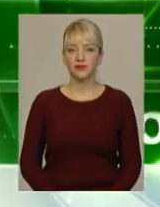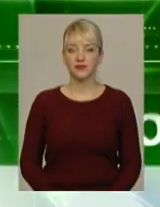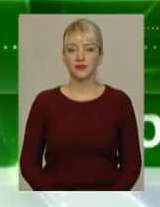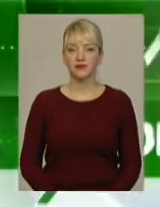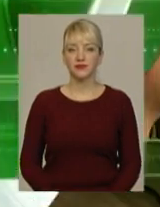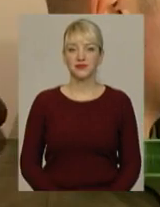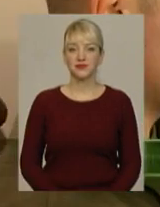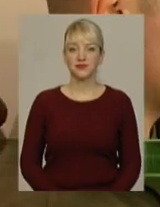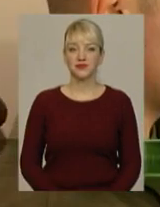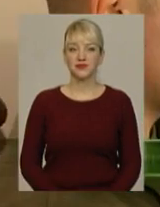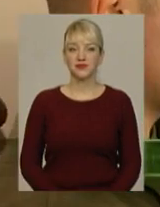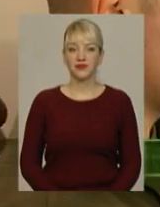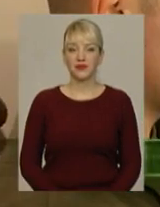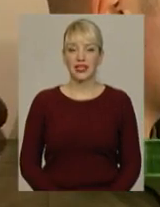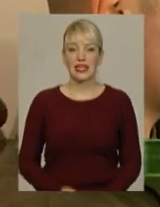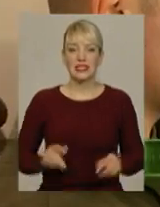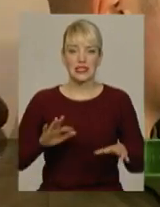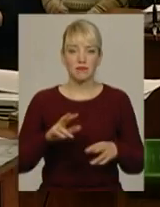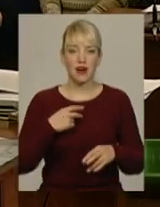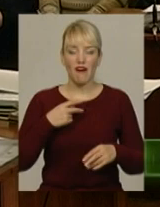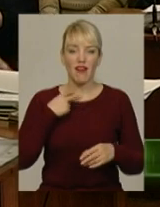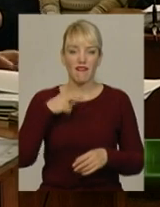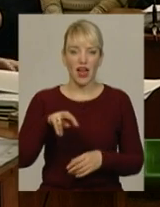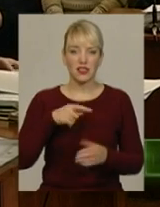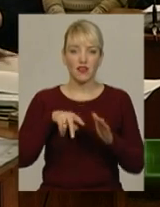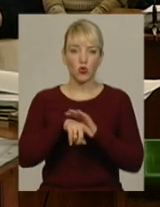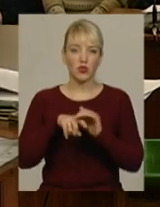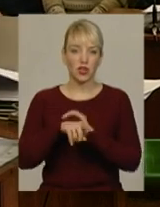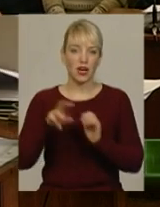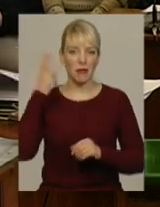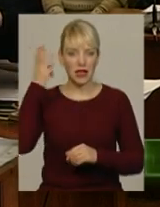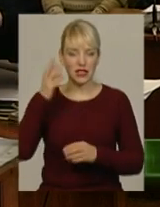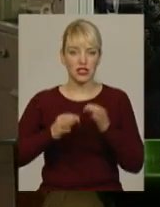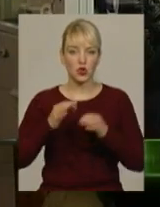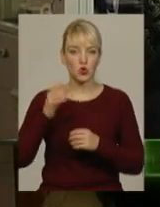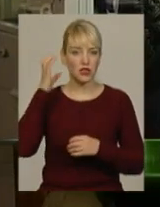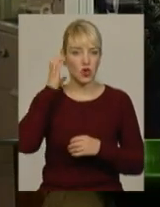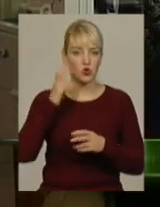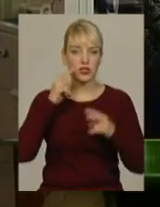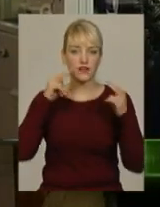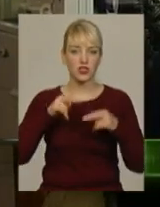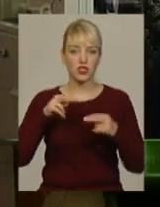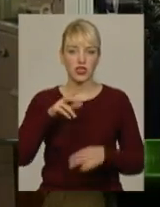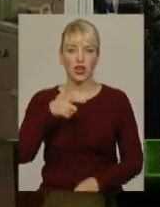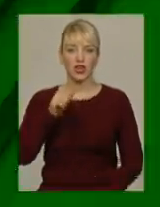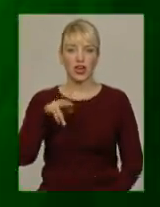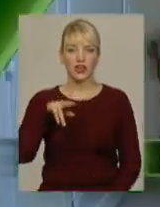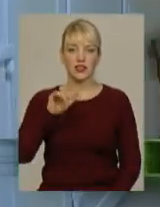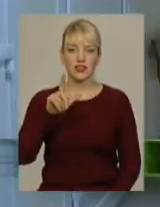Музика Справа в'язнів утікачів. Хмельницький міськрайонний суд заслухав свідчення Романа Гадзіни.